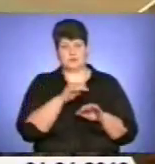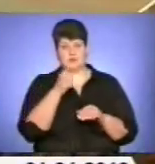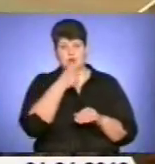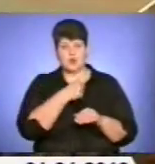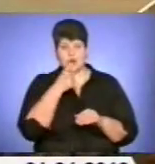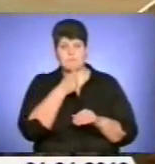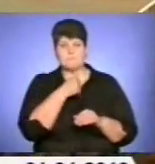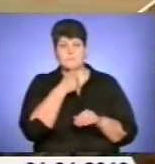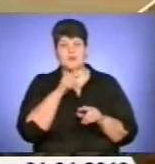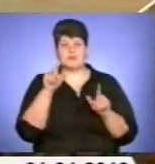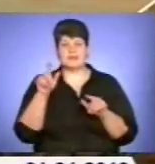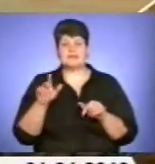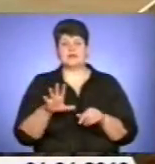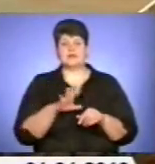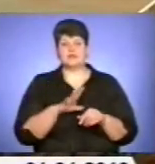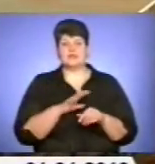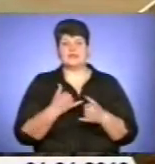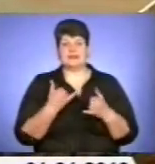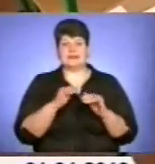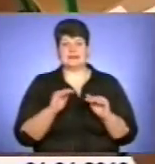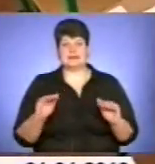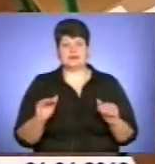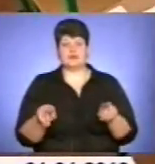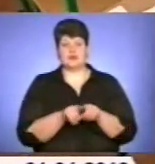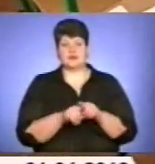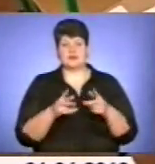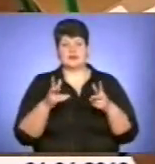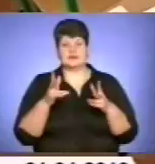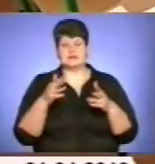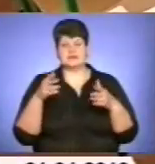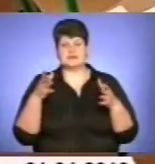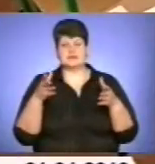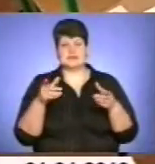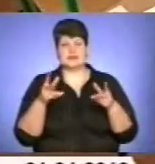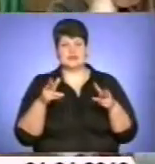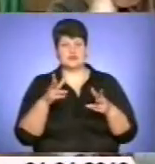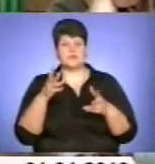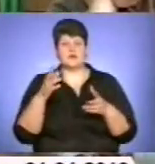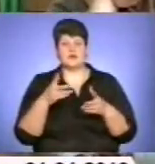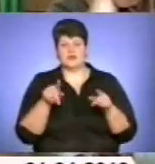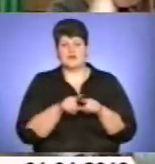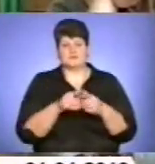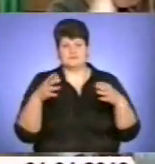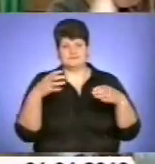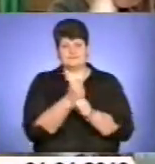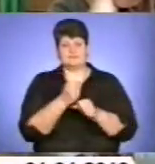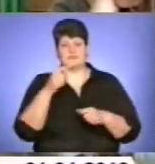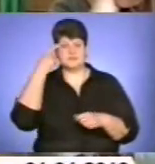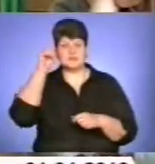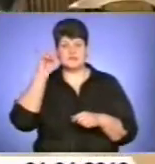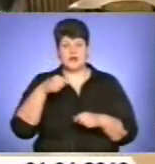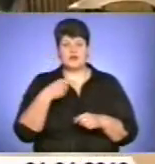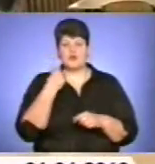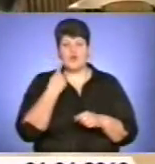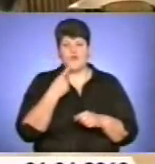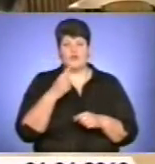Пробне тестування стало для школярів своєрідним зрізом знань, каже відповідальний за пункт тестування у школі-ліцеї номер 13 міста